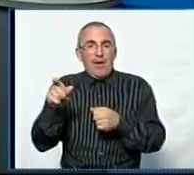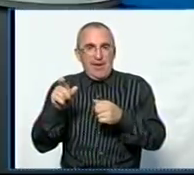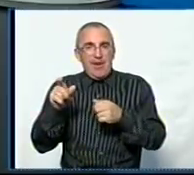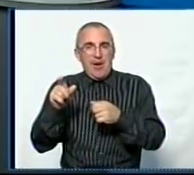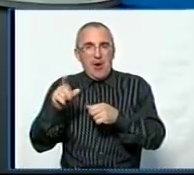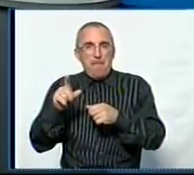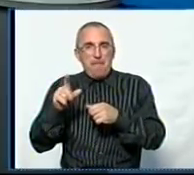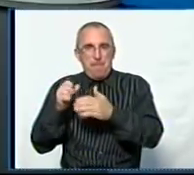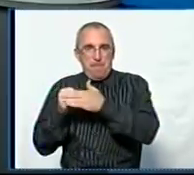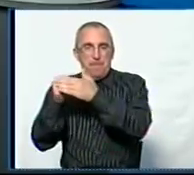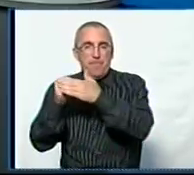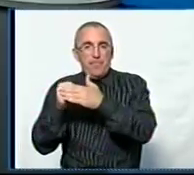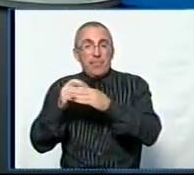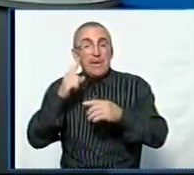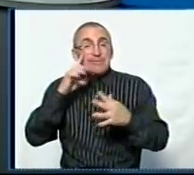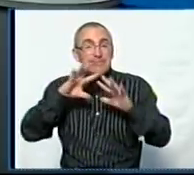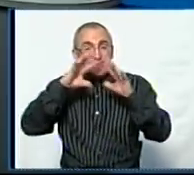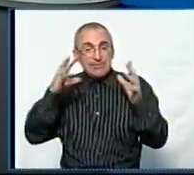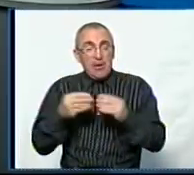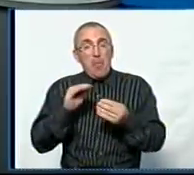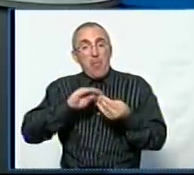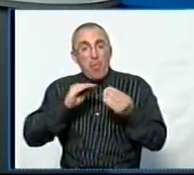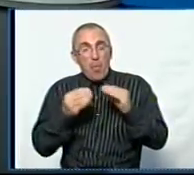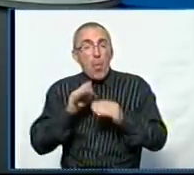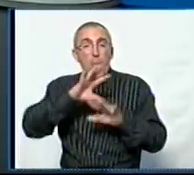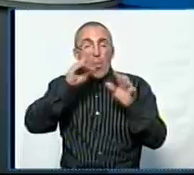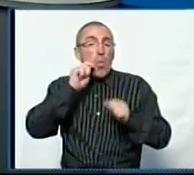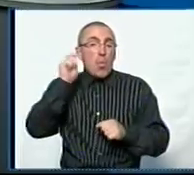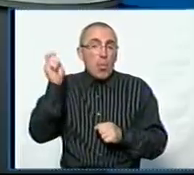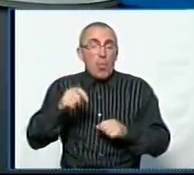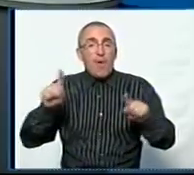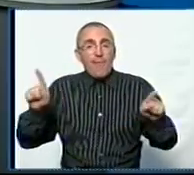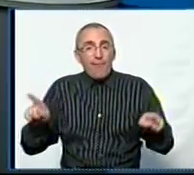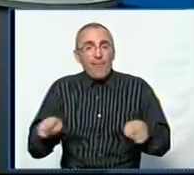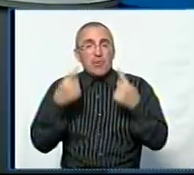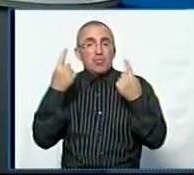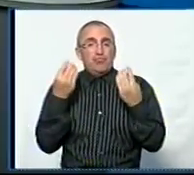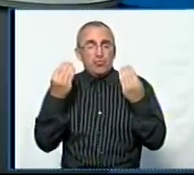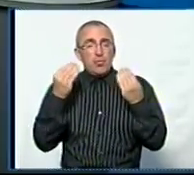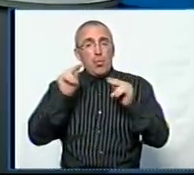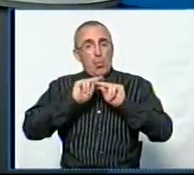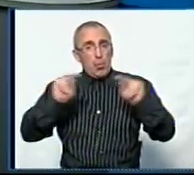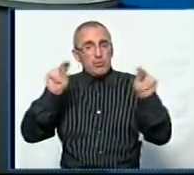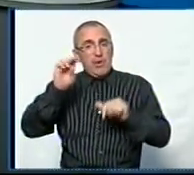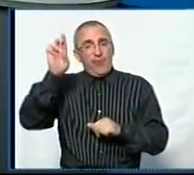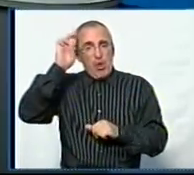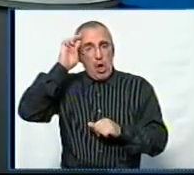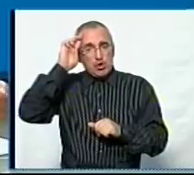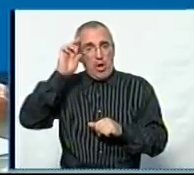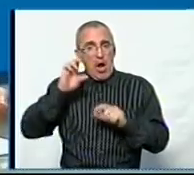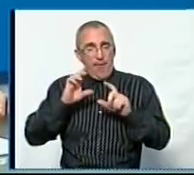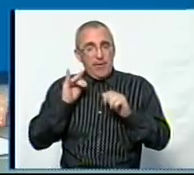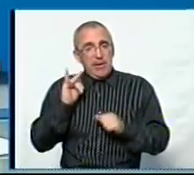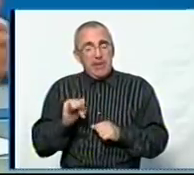тут багато. Починаючи з загальної проблеми, загальноукраїнської, відновлення високого статусу вчителя в державі, це